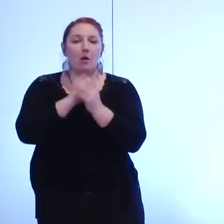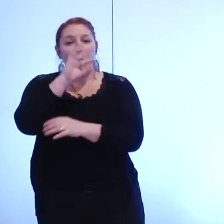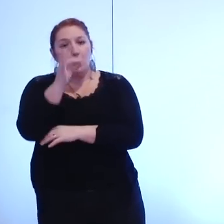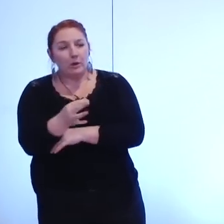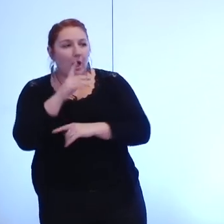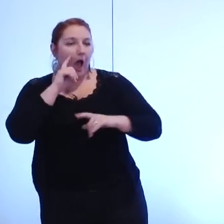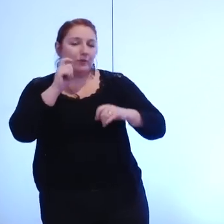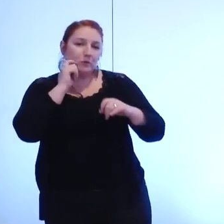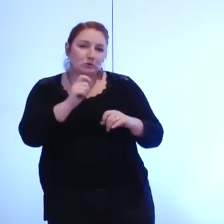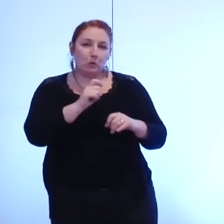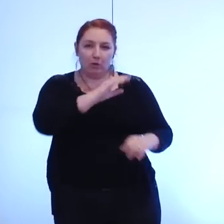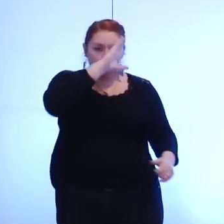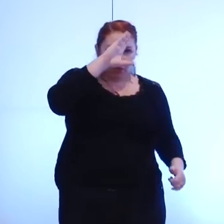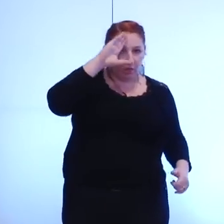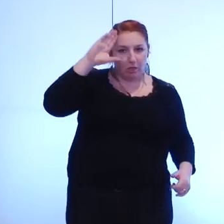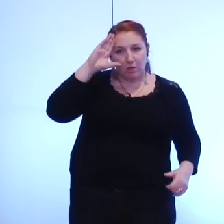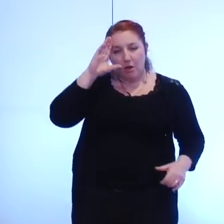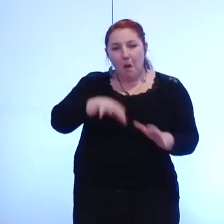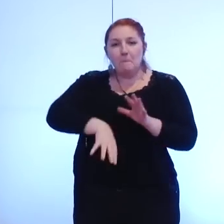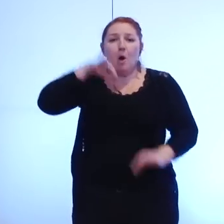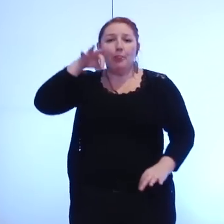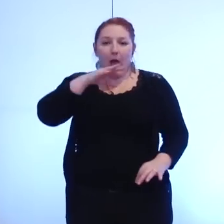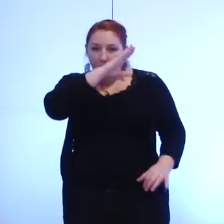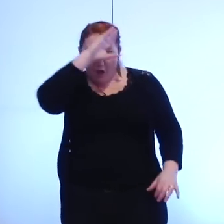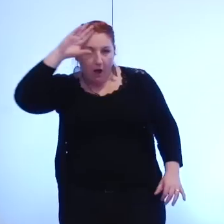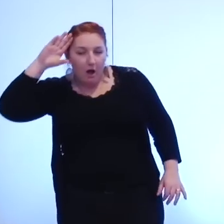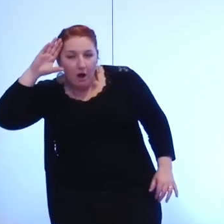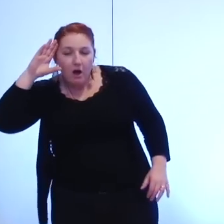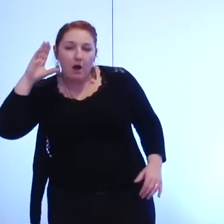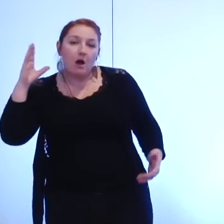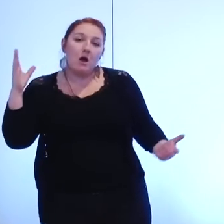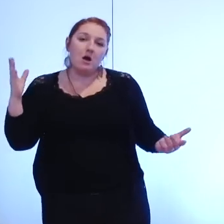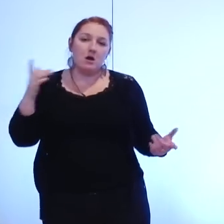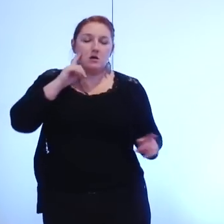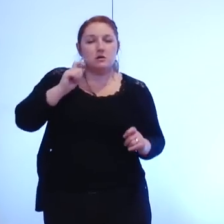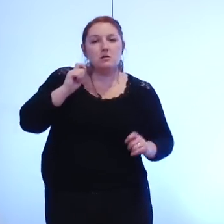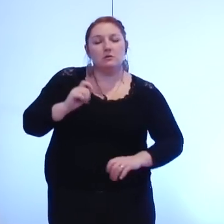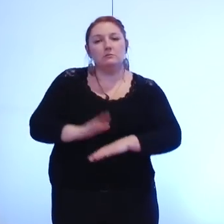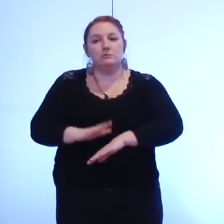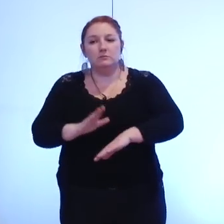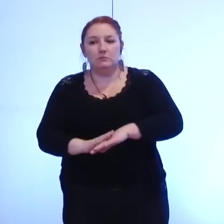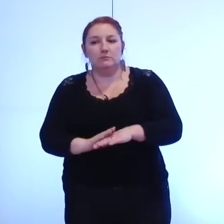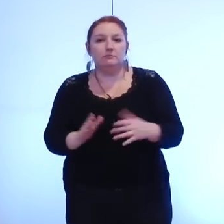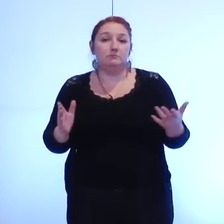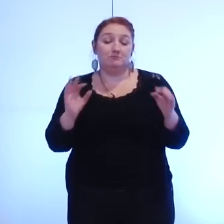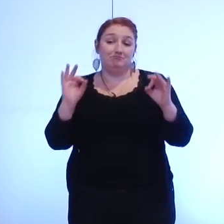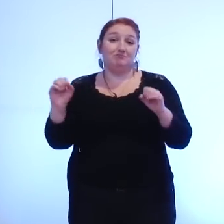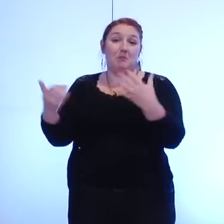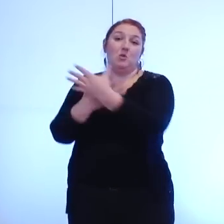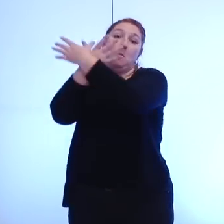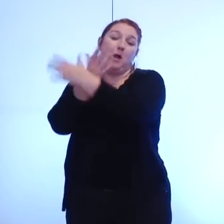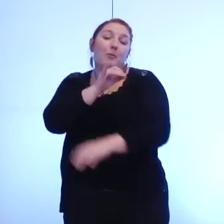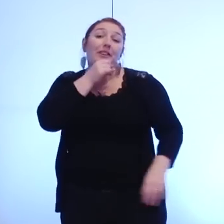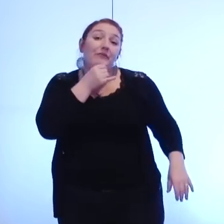mandats tout ça bon ça fait partie potentiellement des travers de cette naissance de la métropole